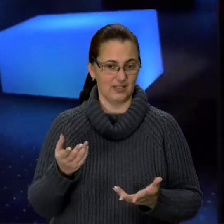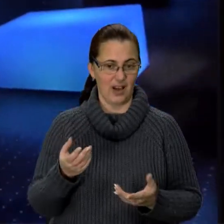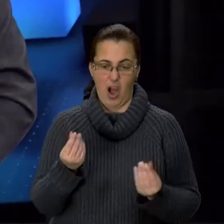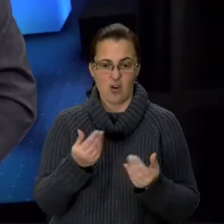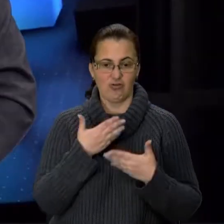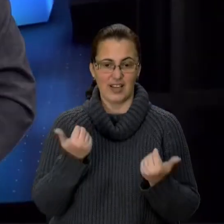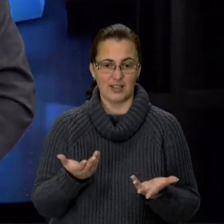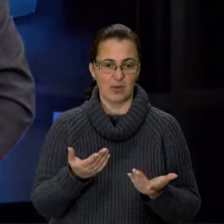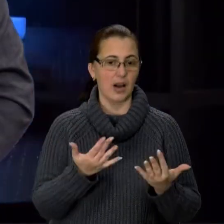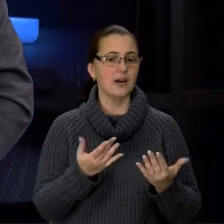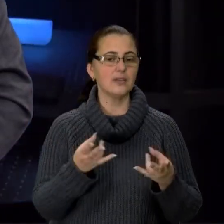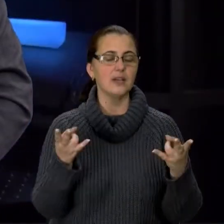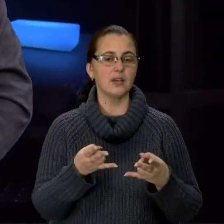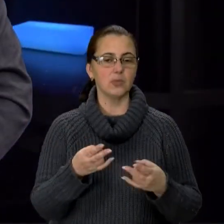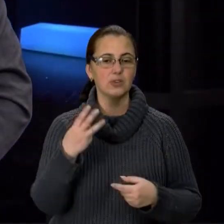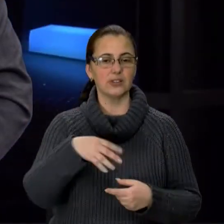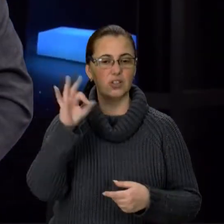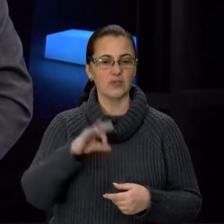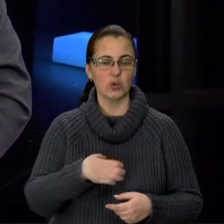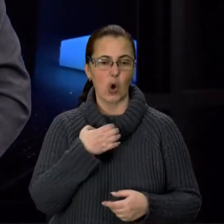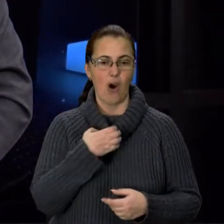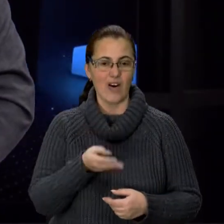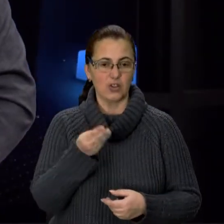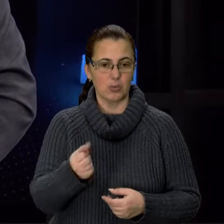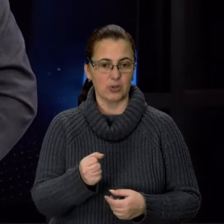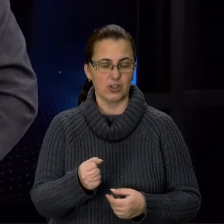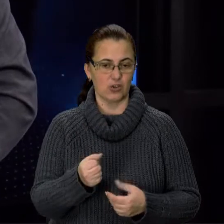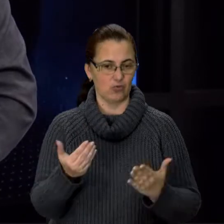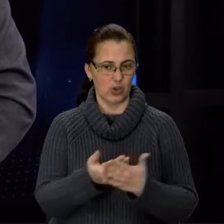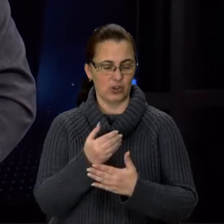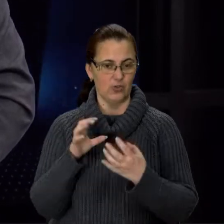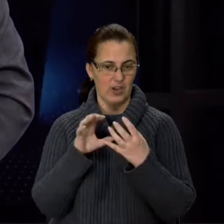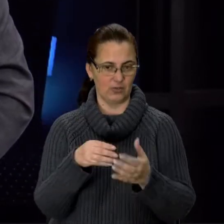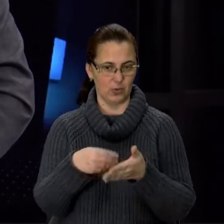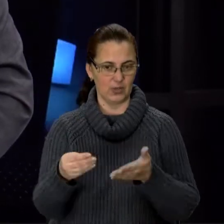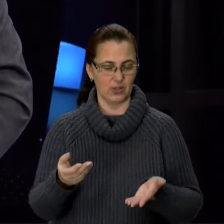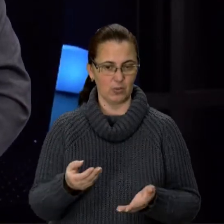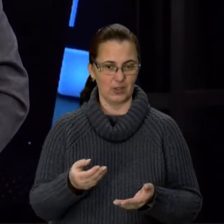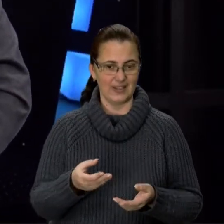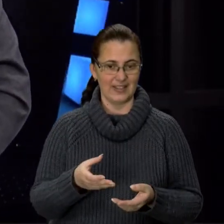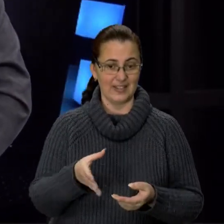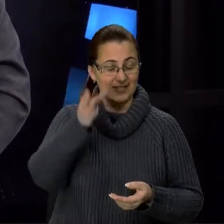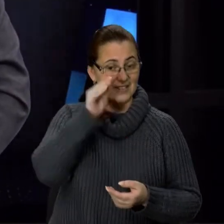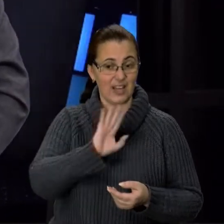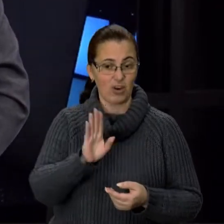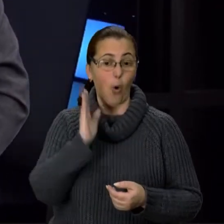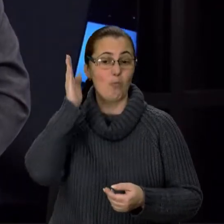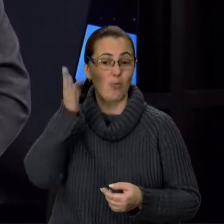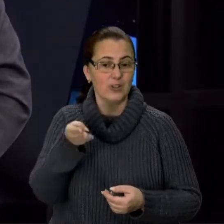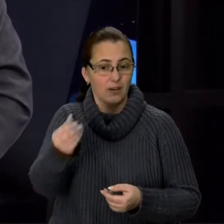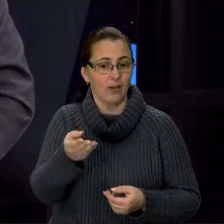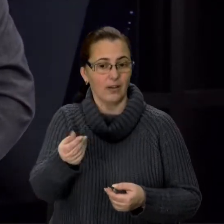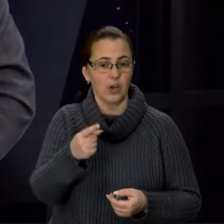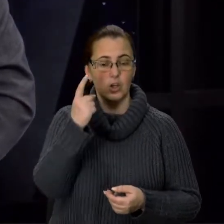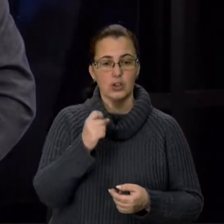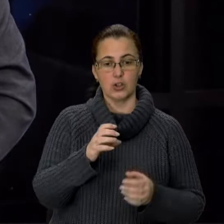скільки потрібно на 30% авансового платежу по автобусу? Я не рахую, навіть, кредит, ну, майбутні кредитні платежі. 100 автобусів